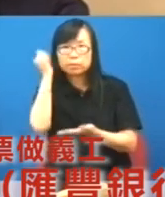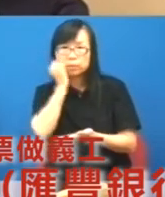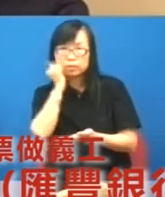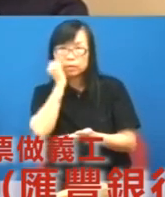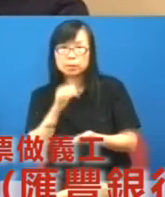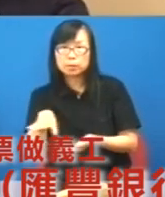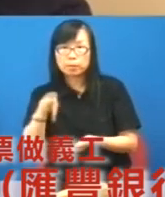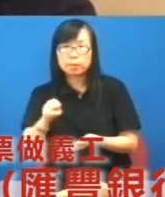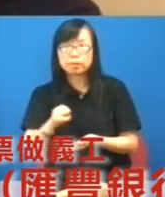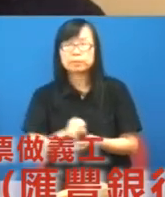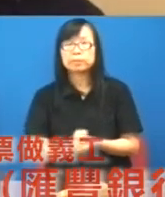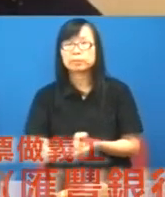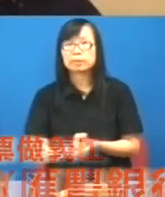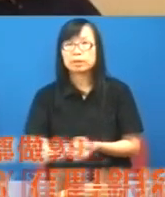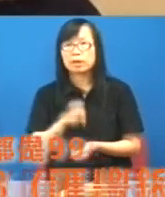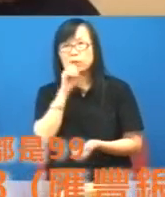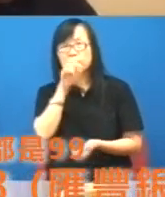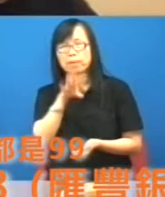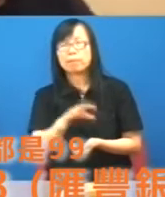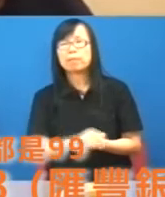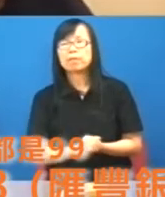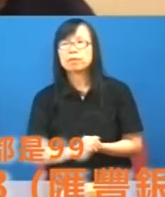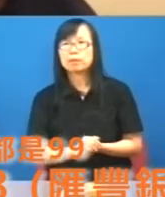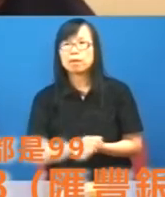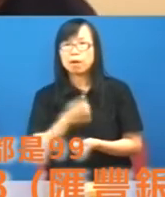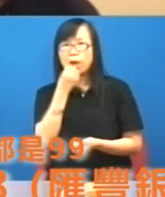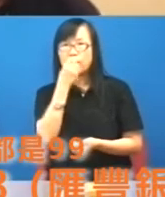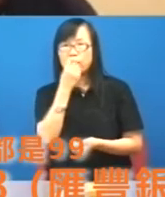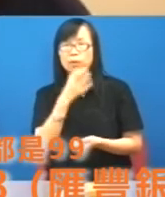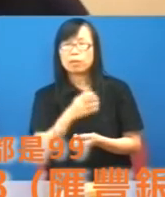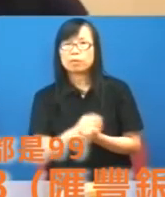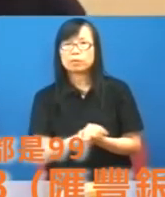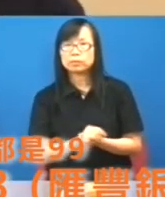我們有問心說你說香港真是